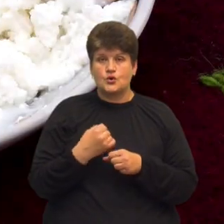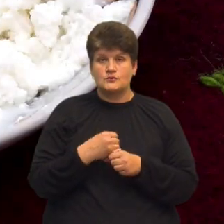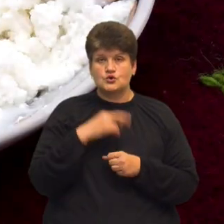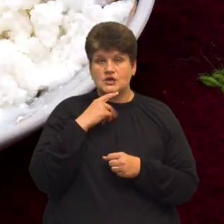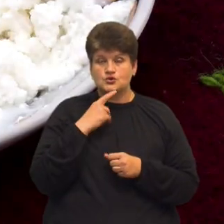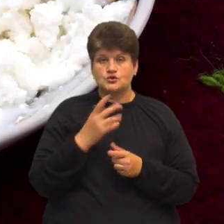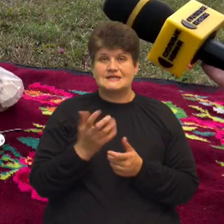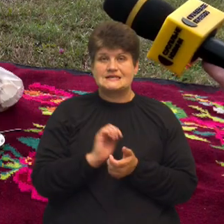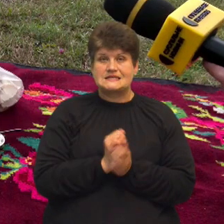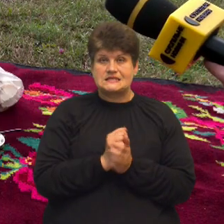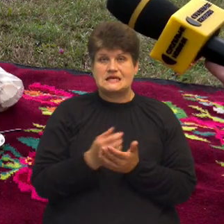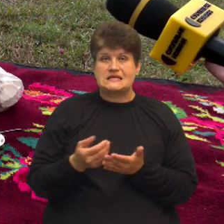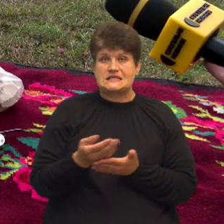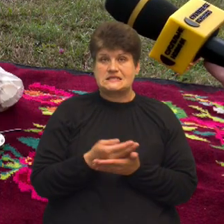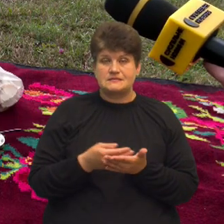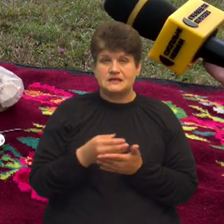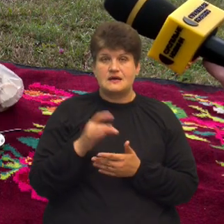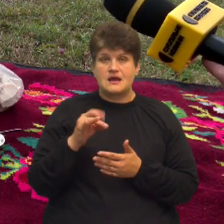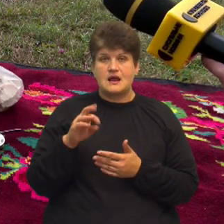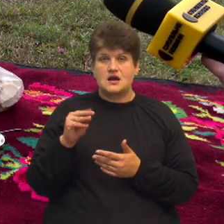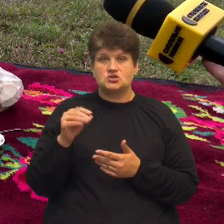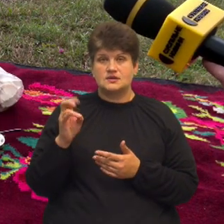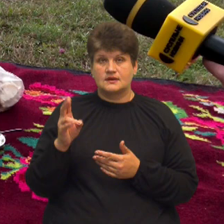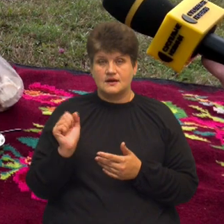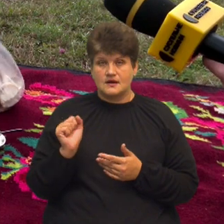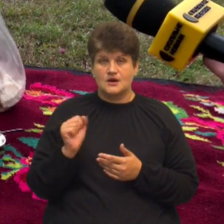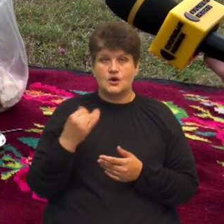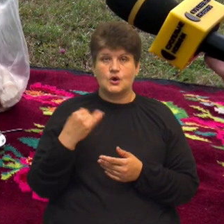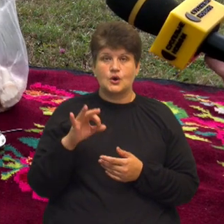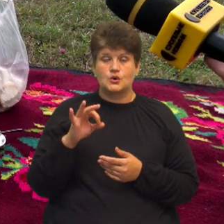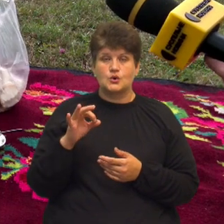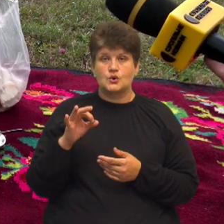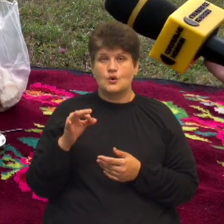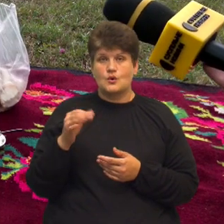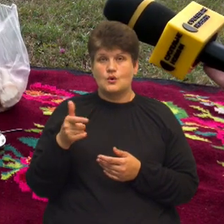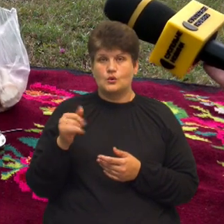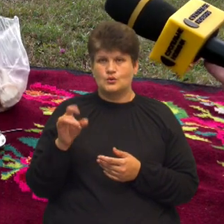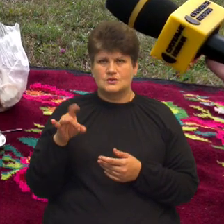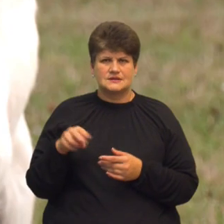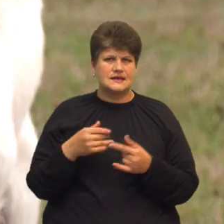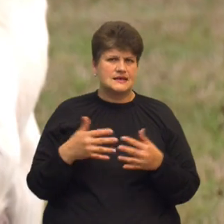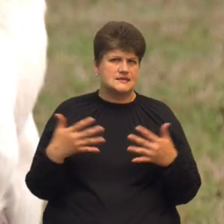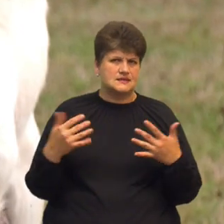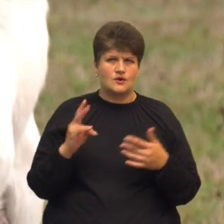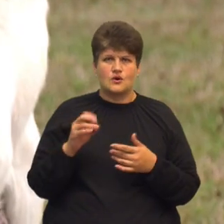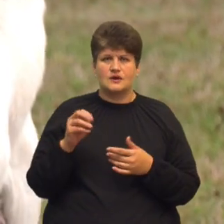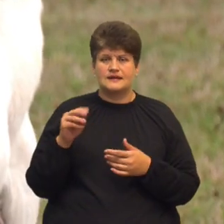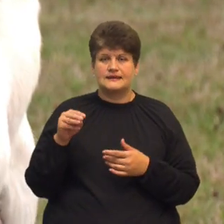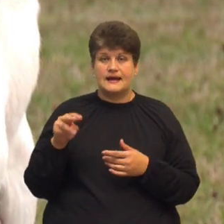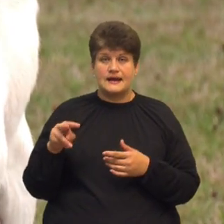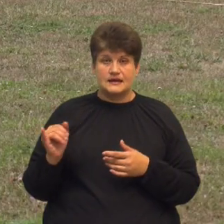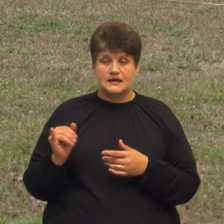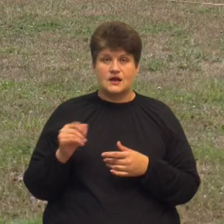Сир, сметану, ряженку, йогурти, різні коктейлі. Корів